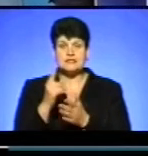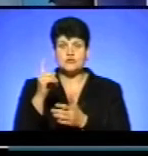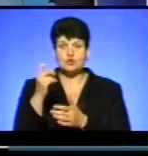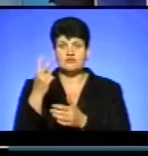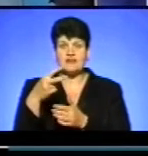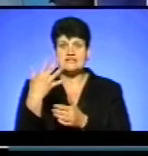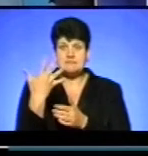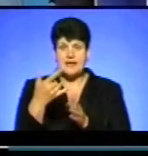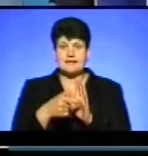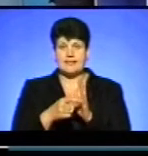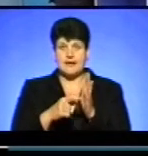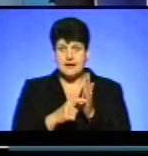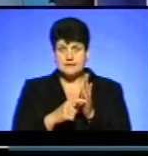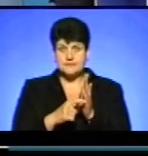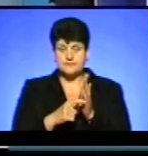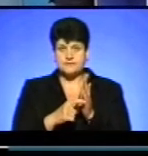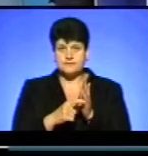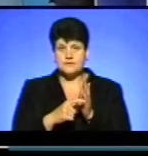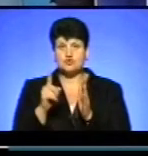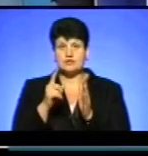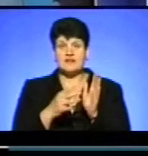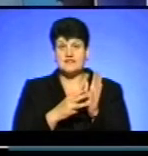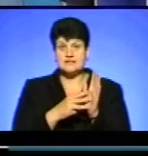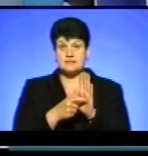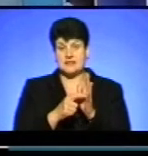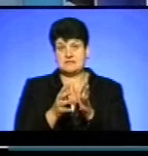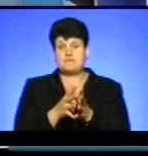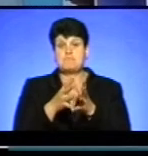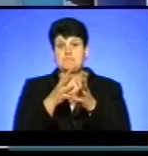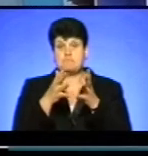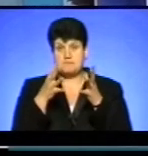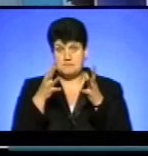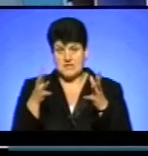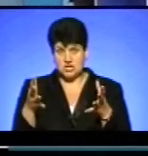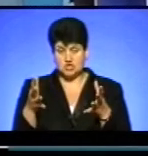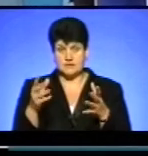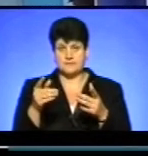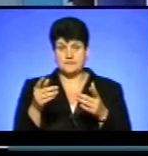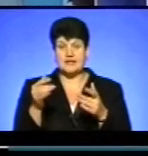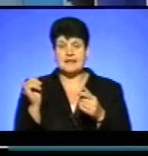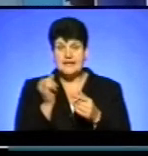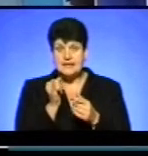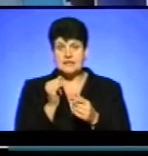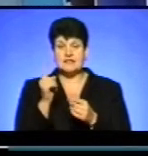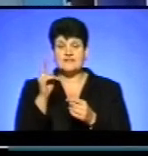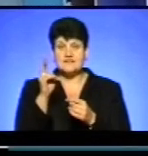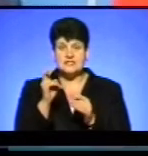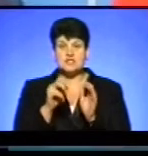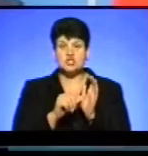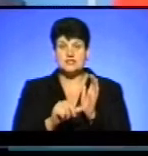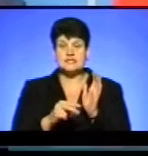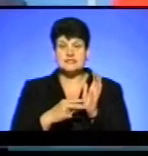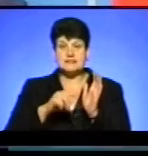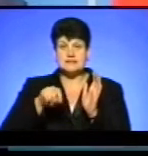класів, що на 8 класів більше з розрахунку освітньої субвенції, та 267